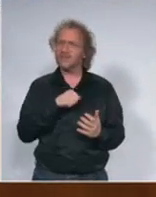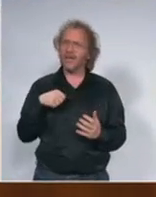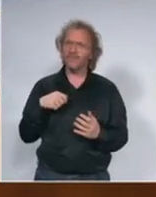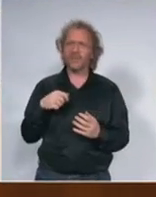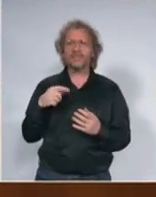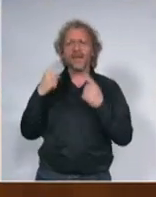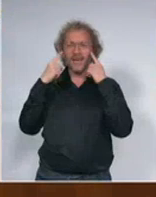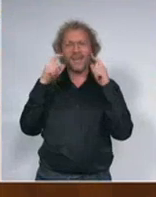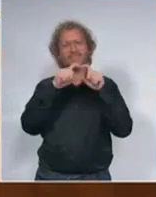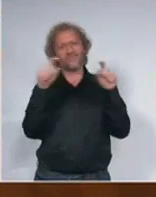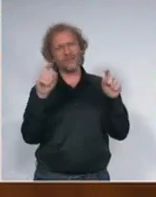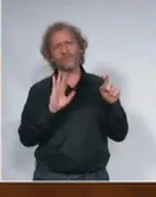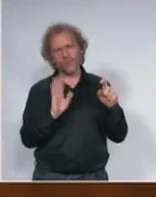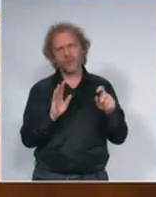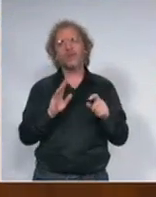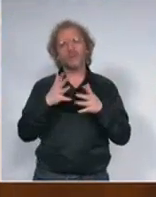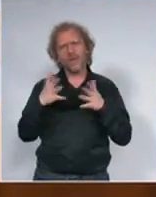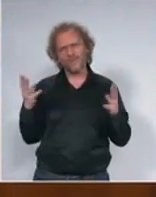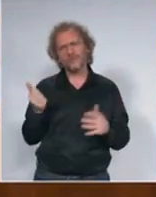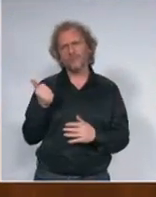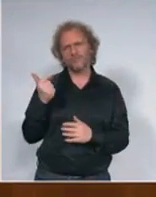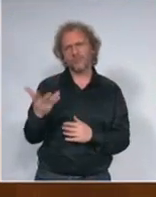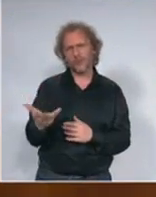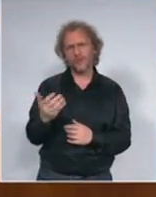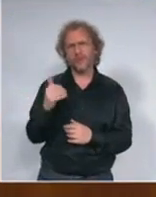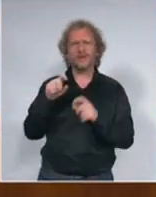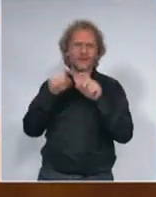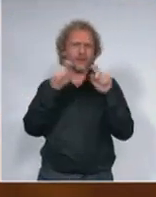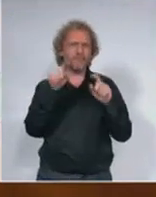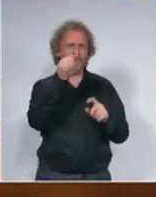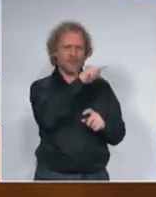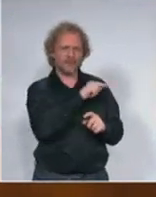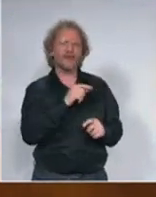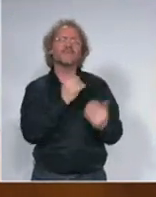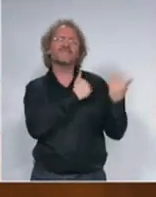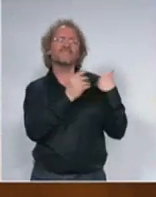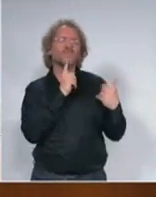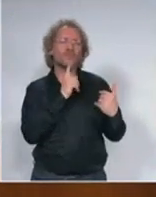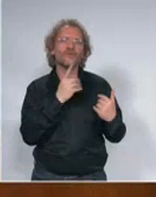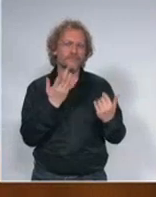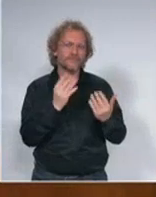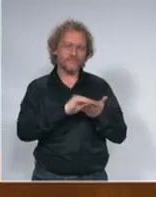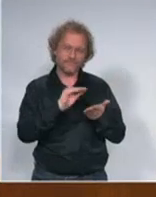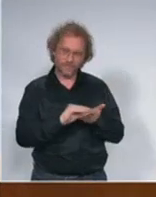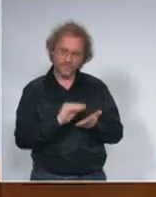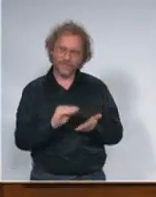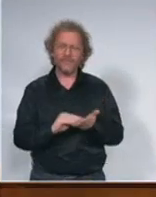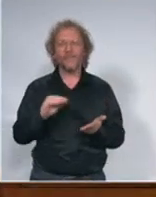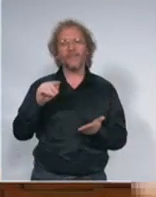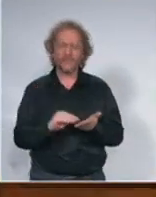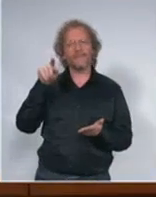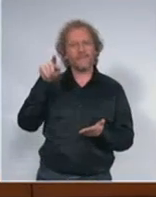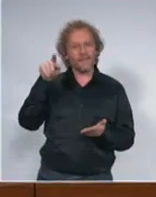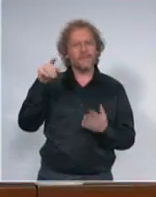najvećoj meri kineske kompanije su nam se javile, pisale i kabinetu predsjednika Republike i vlade